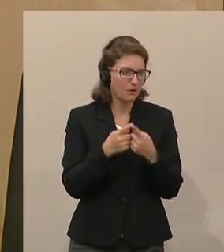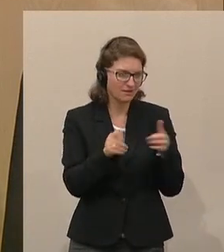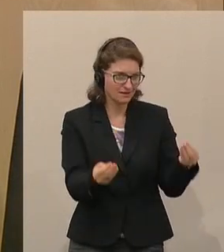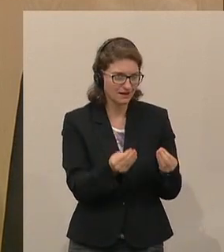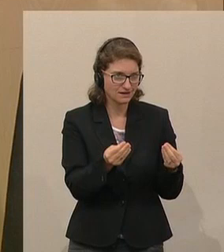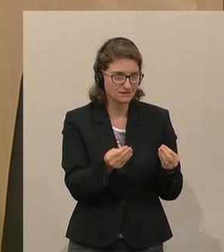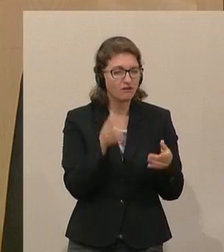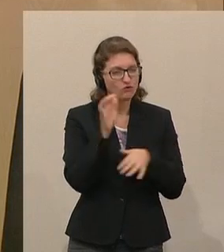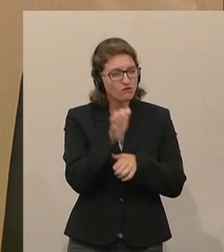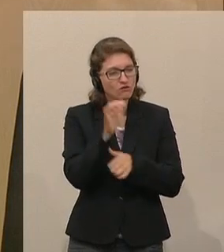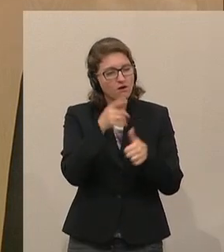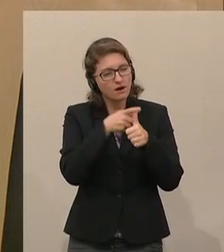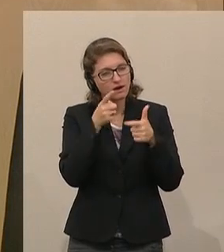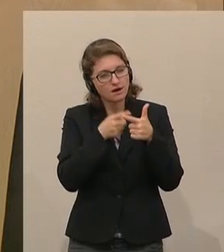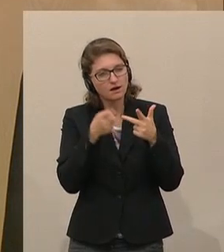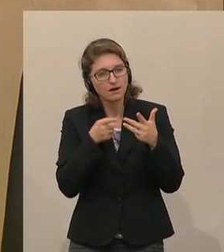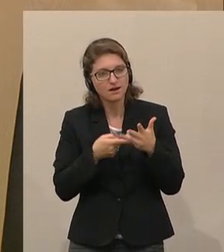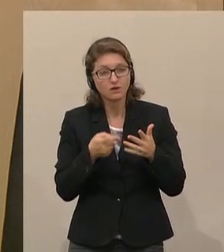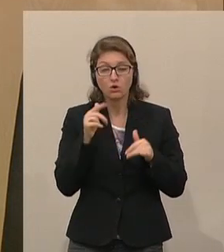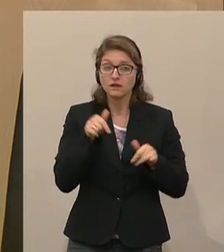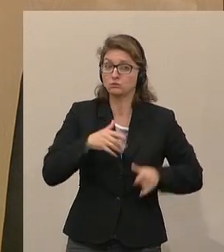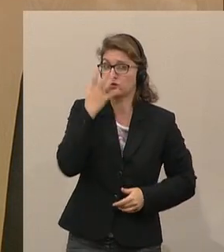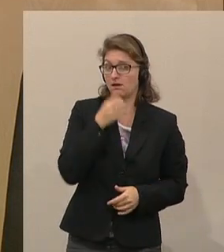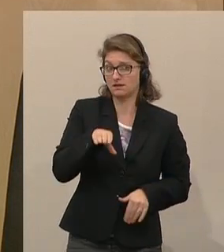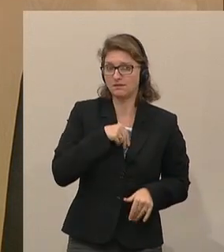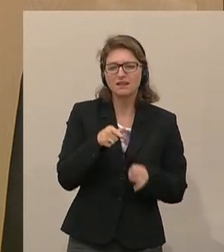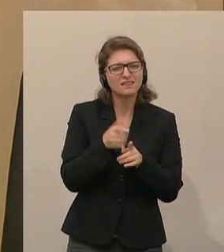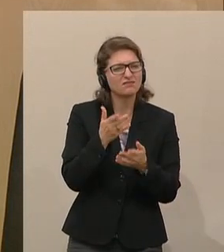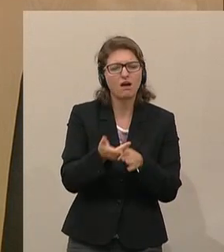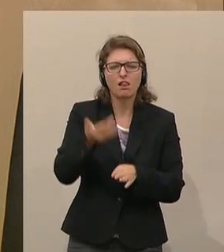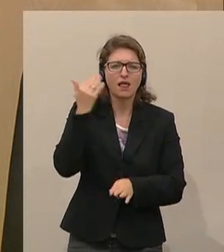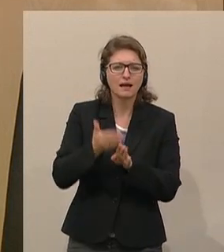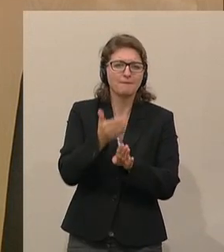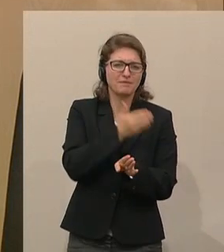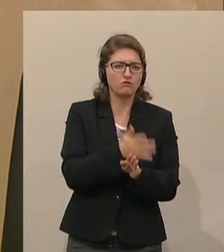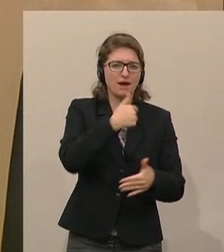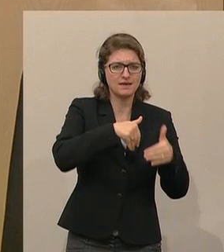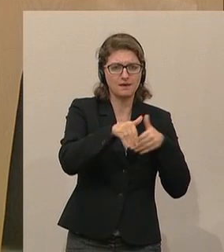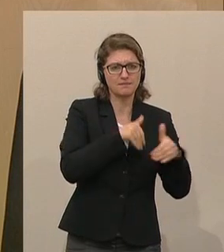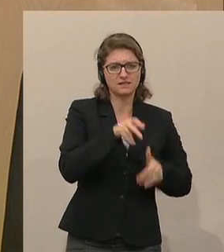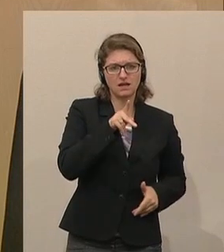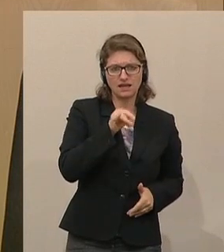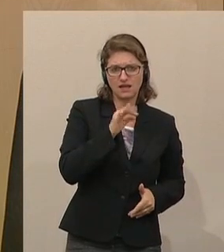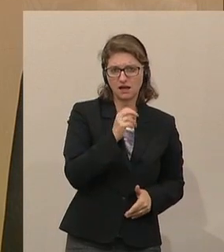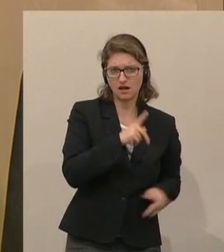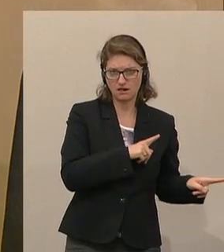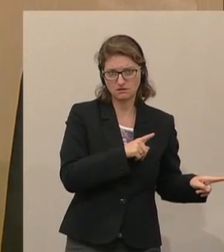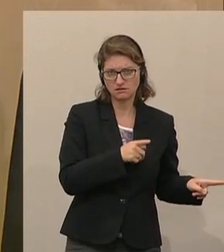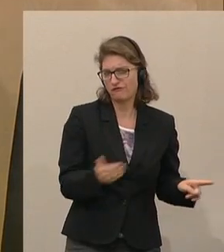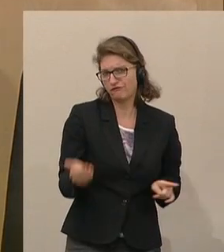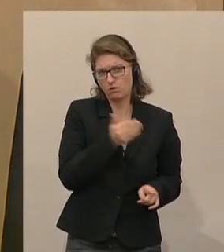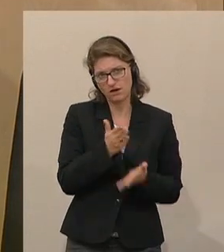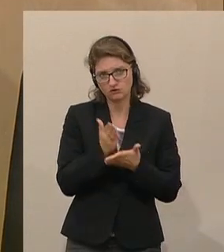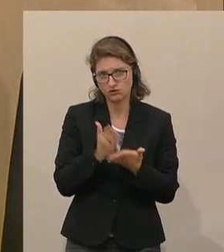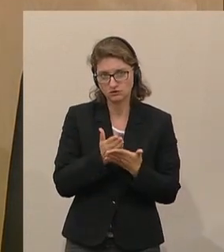Und genau das muss man ernst nehmen. Das war lange bevor der Herr Innenminister Herbert Kickl geheißen hat, wo diese Vorwürfe